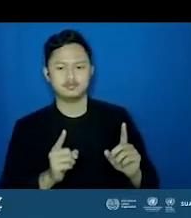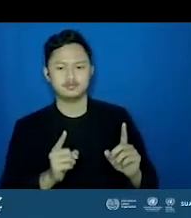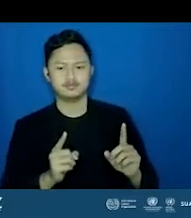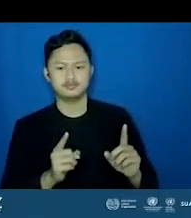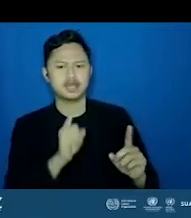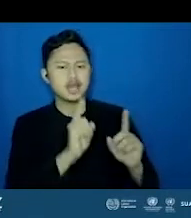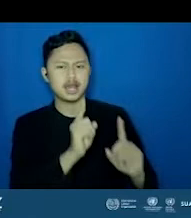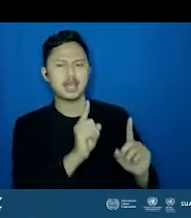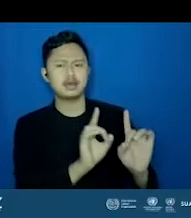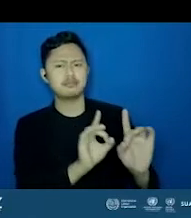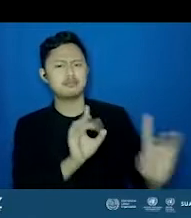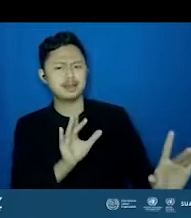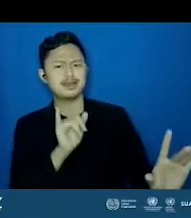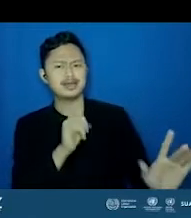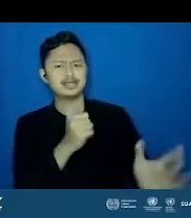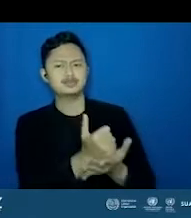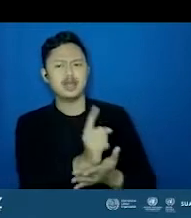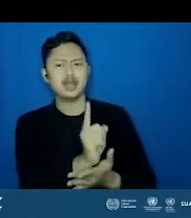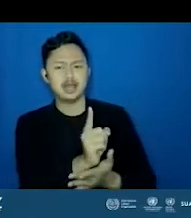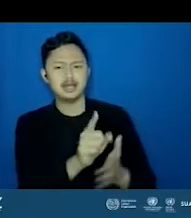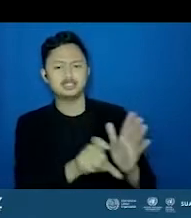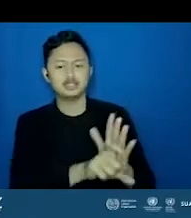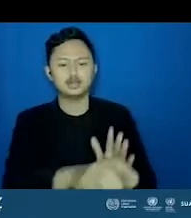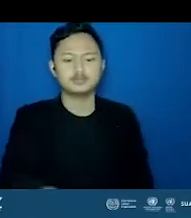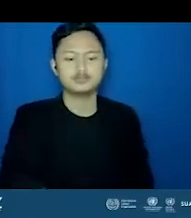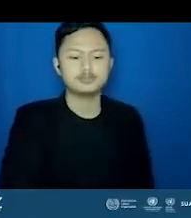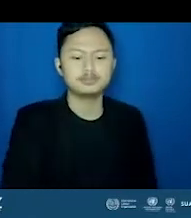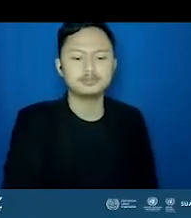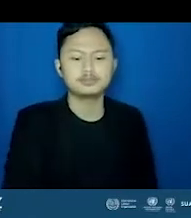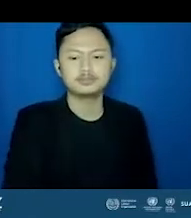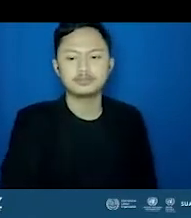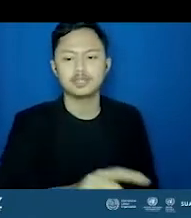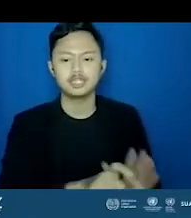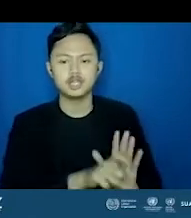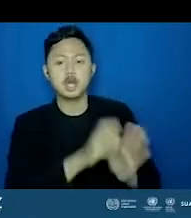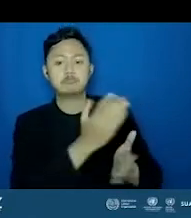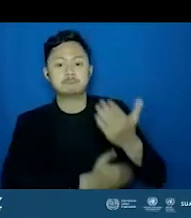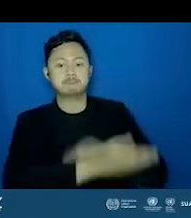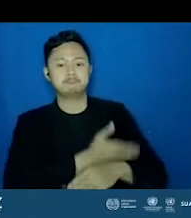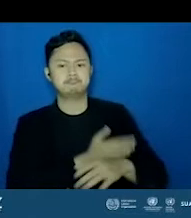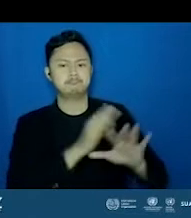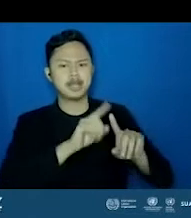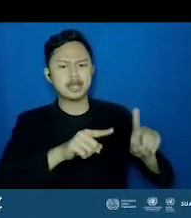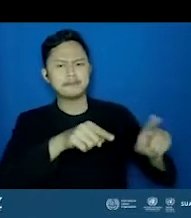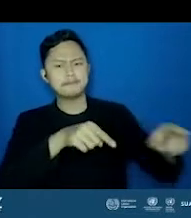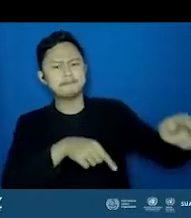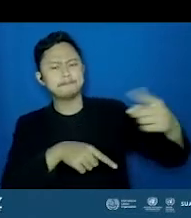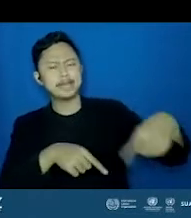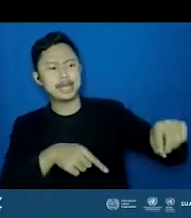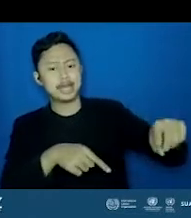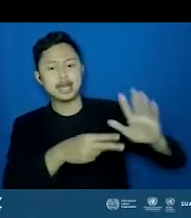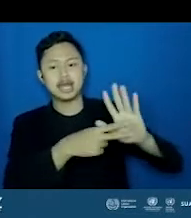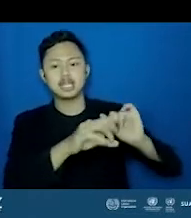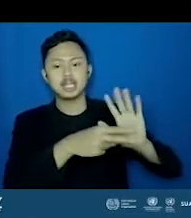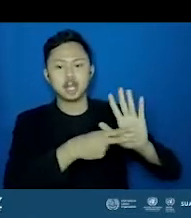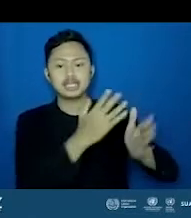berbeda ya itu tadi. Bahwa kalau misalnya non-disabilitas, dia punya tanggung jawab